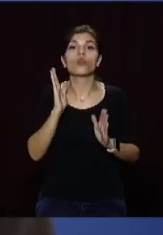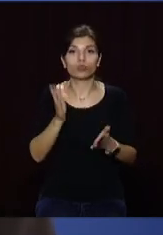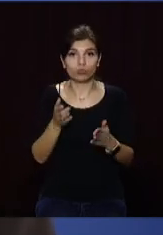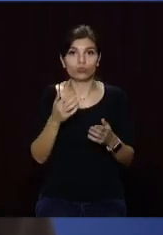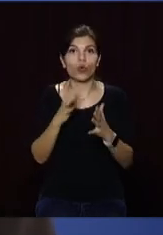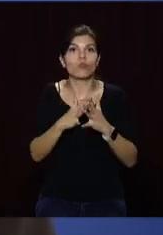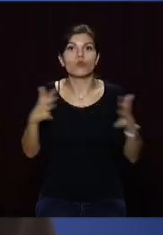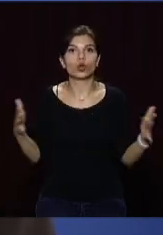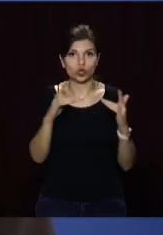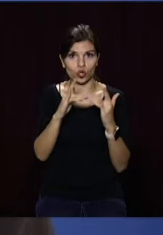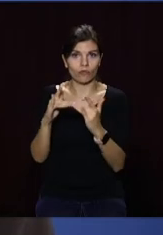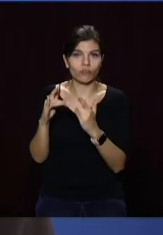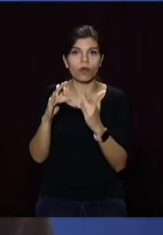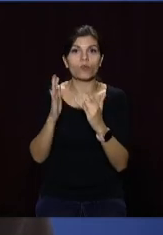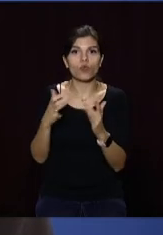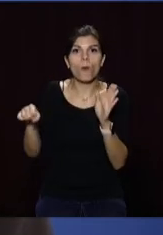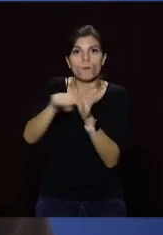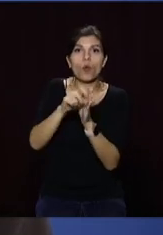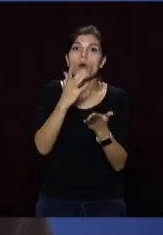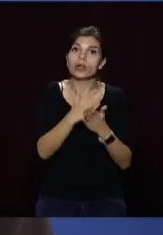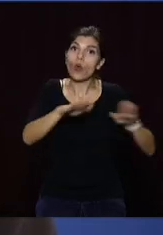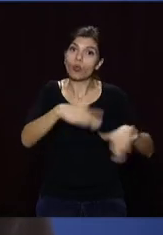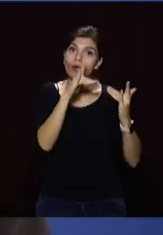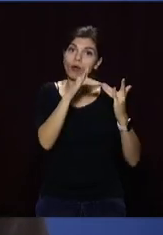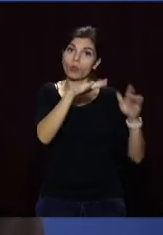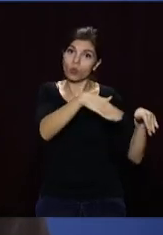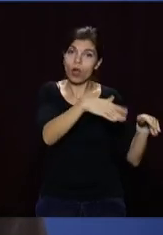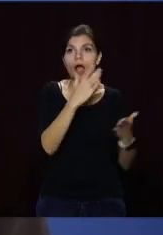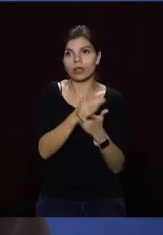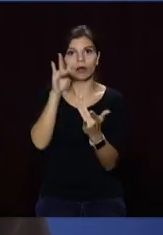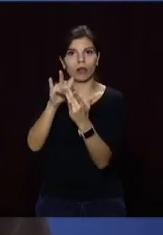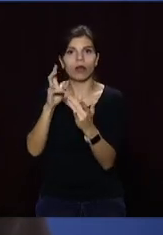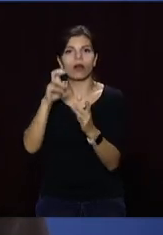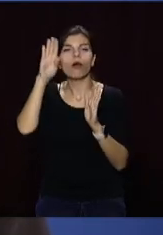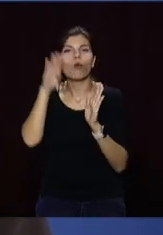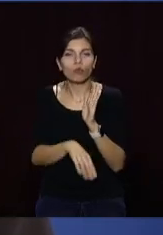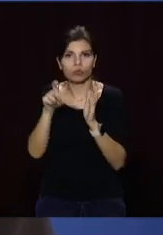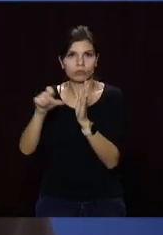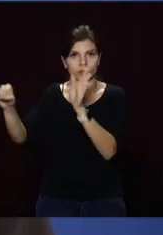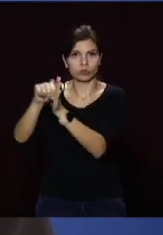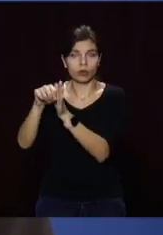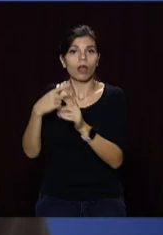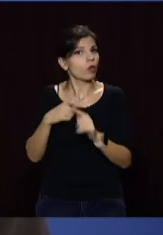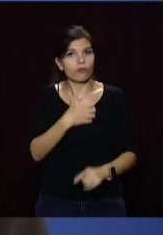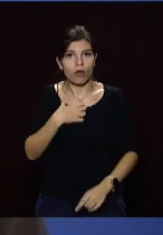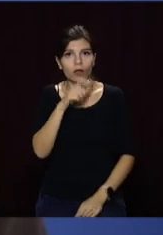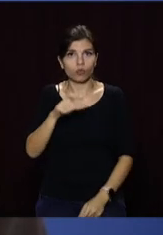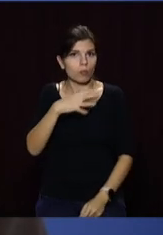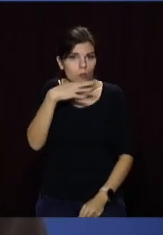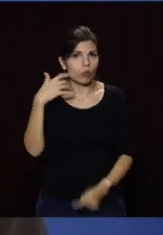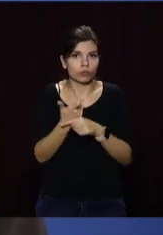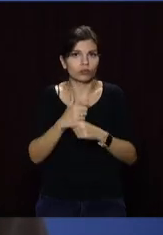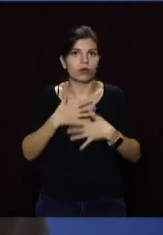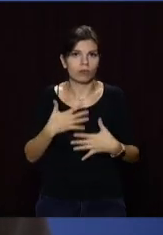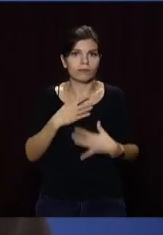ліжок підключено до кисню. І це вкрай важливо для успішного лікування людей від